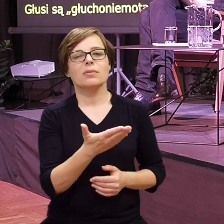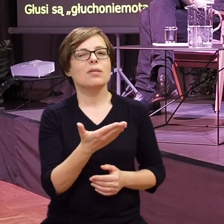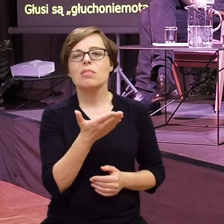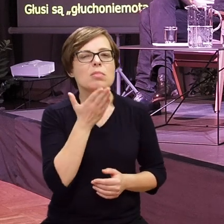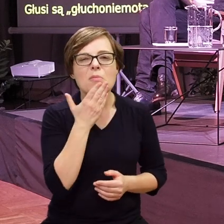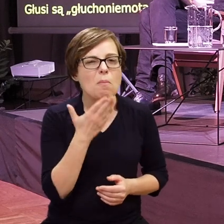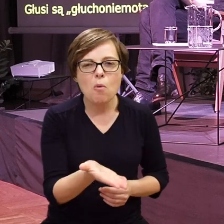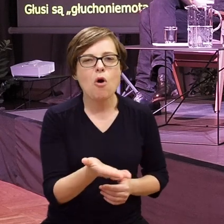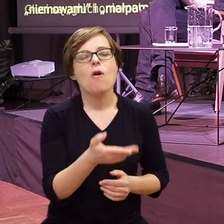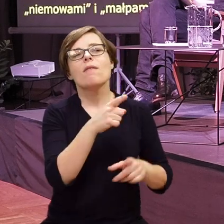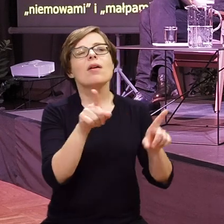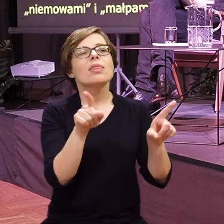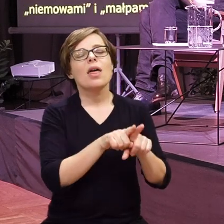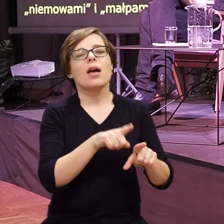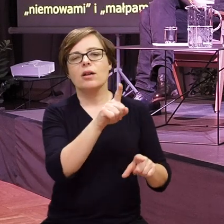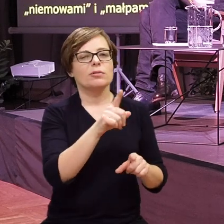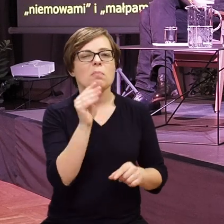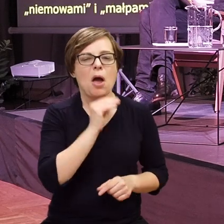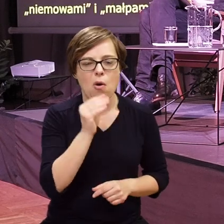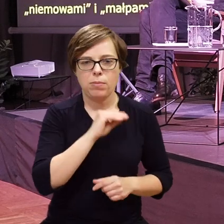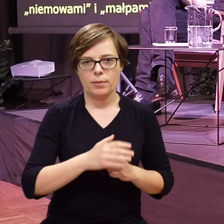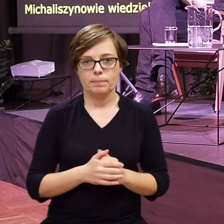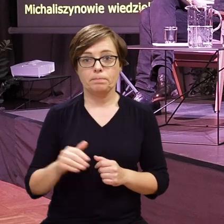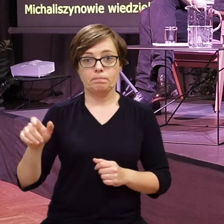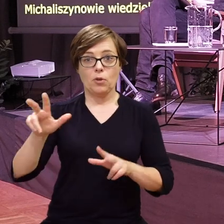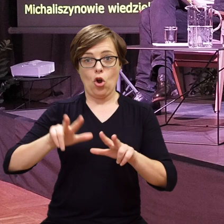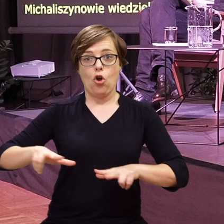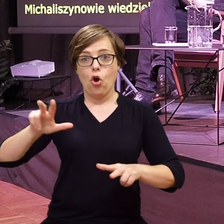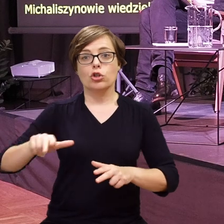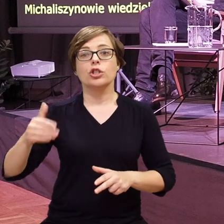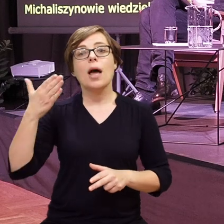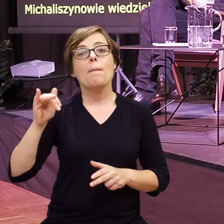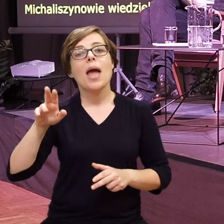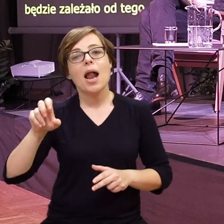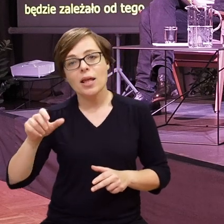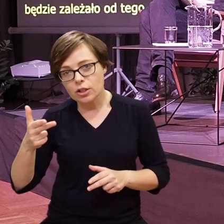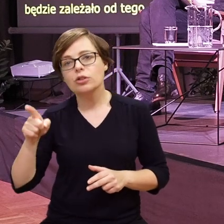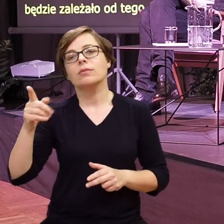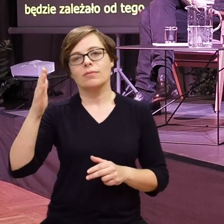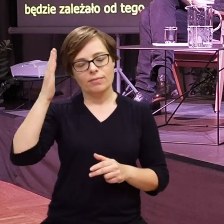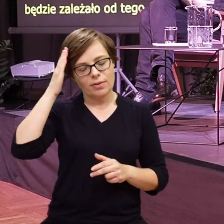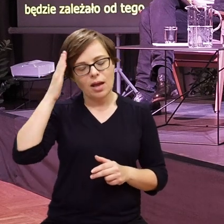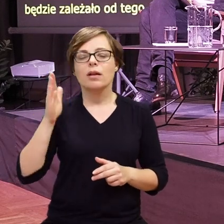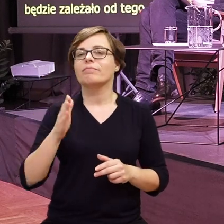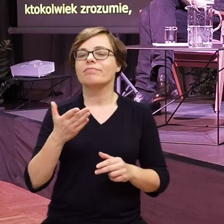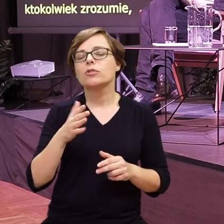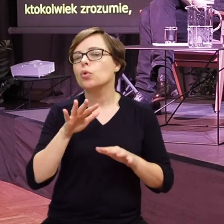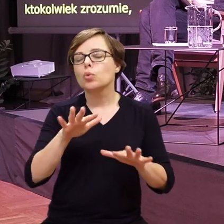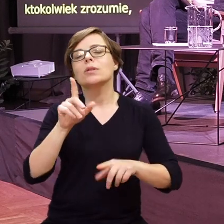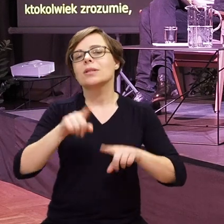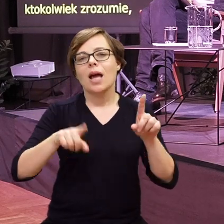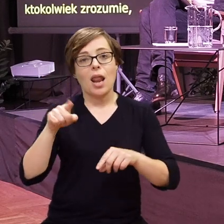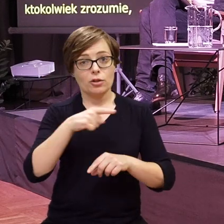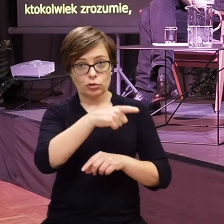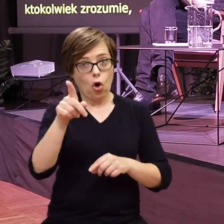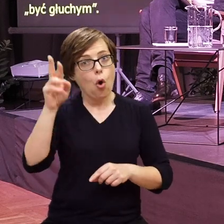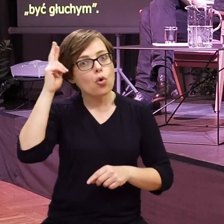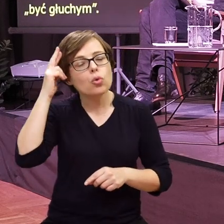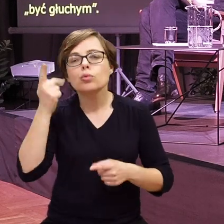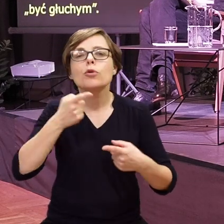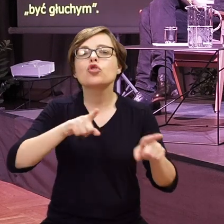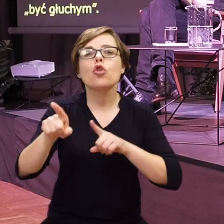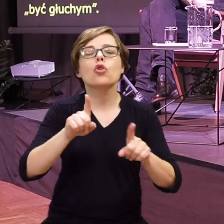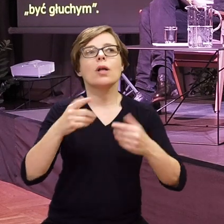małpami. Michaliszynowie wiedzieli, że sporo będzie zależało od tego, czy ktokolwiek zrozumie, co to znaczy być głuchym.